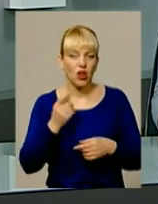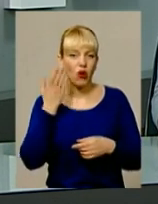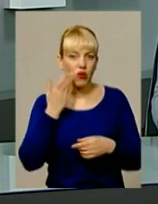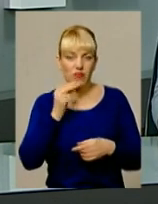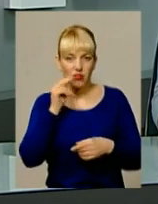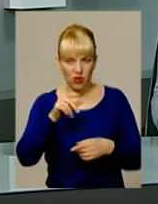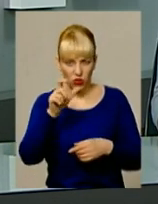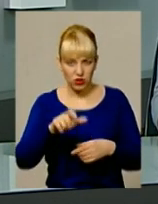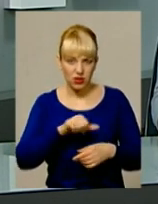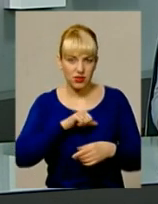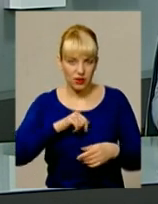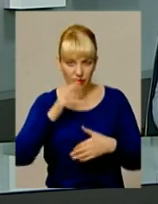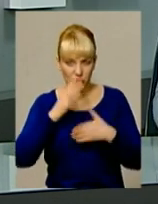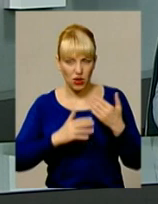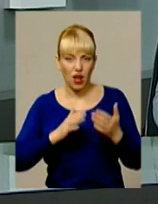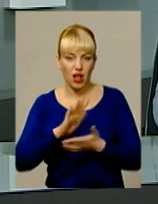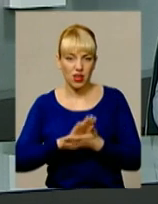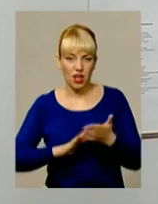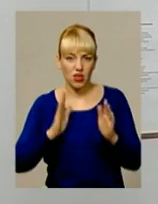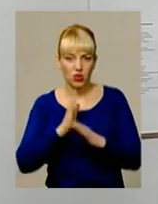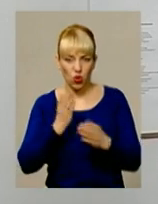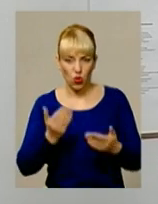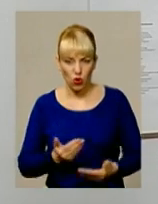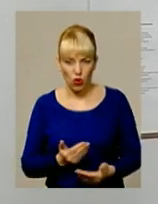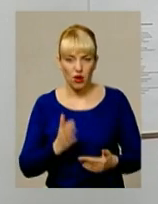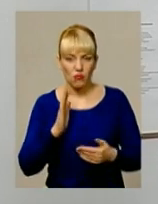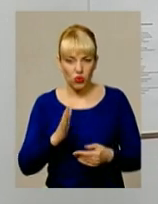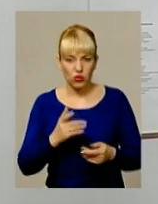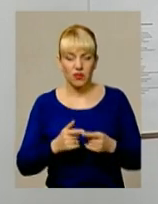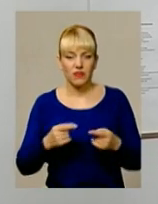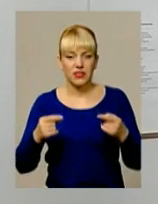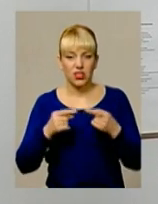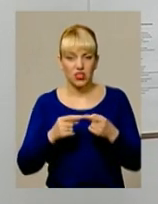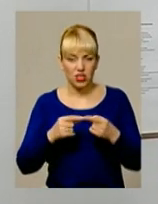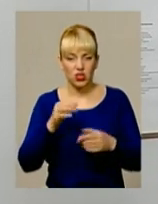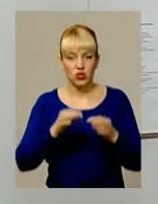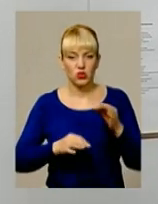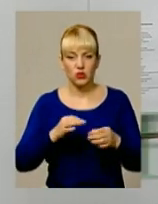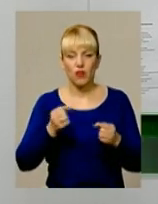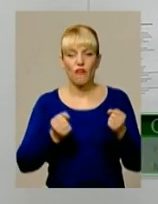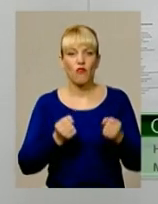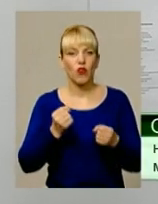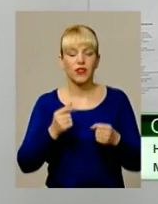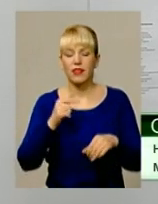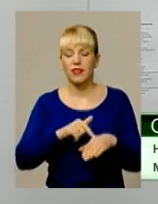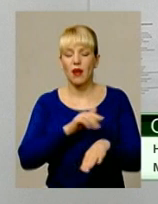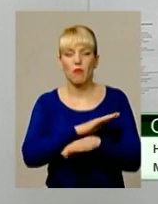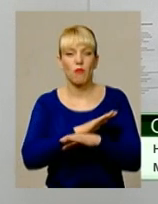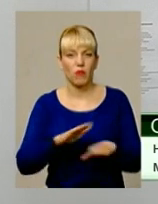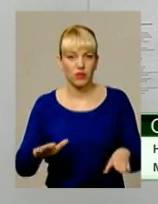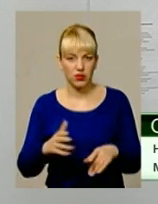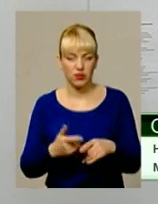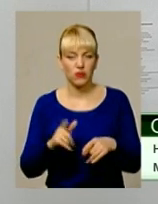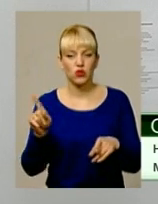посадовця має визначити суд. Водій не помітив навіть того, що він зачепив цю клумбу для